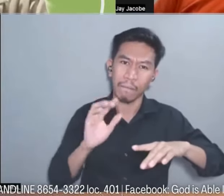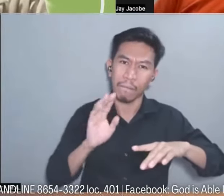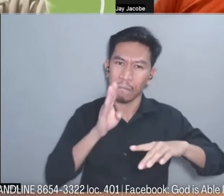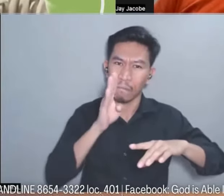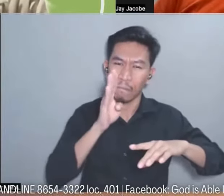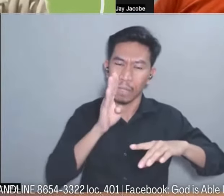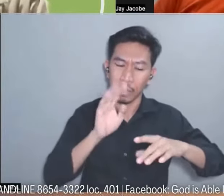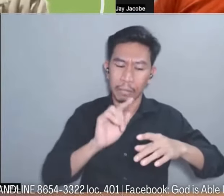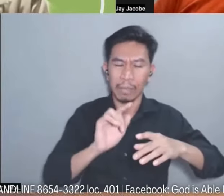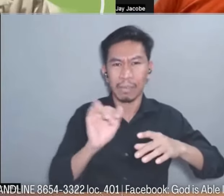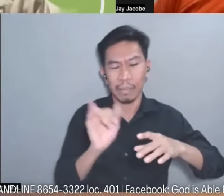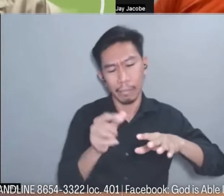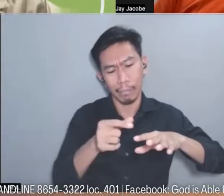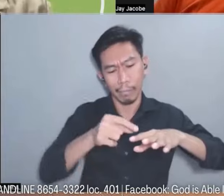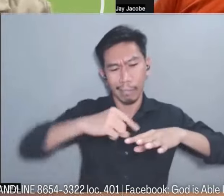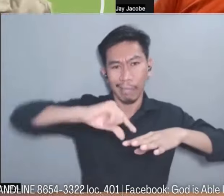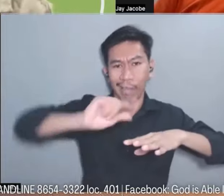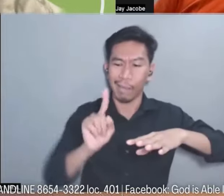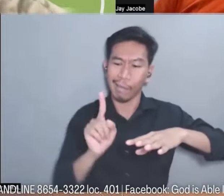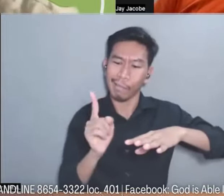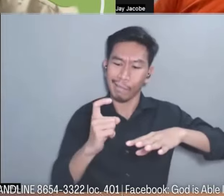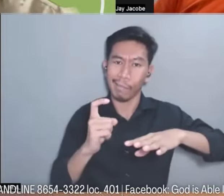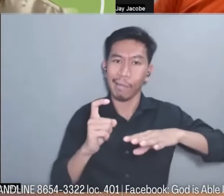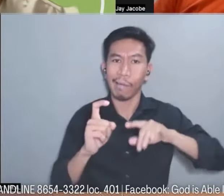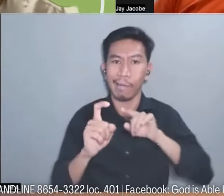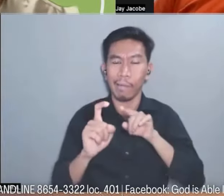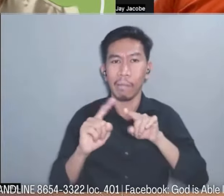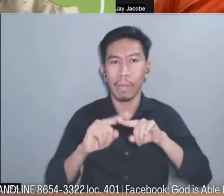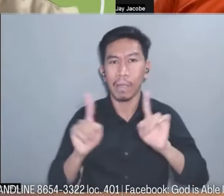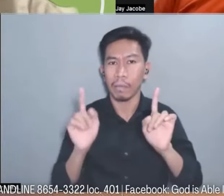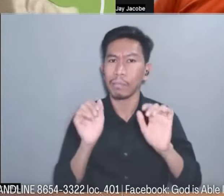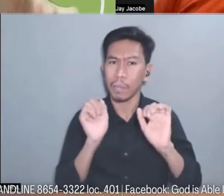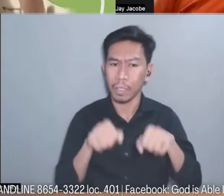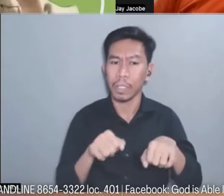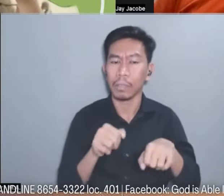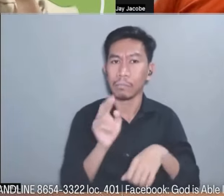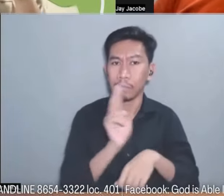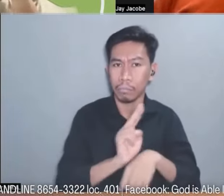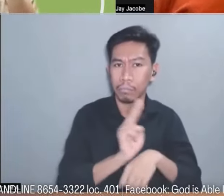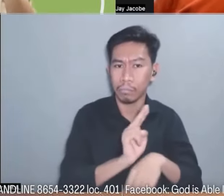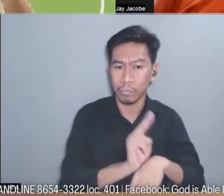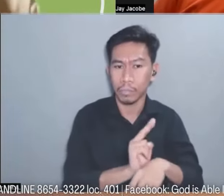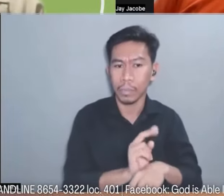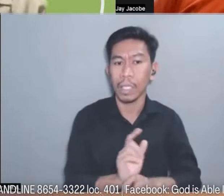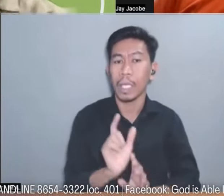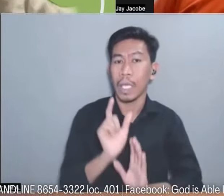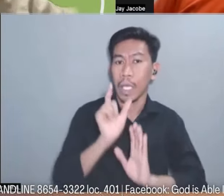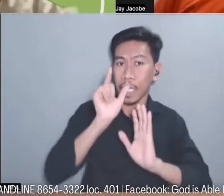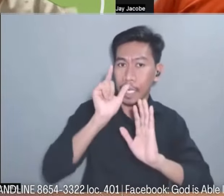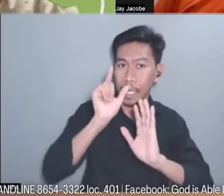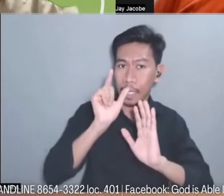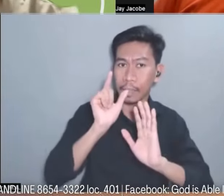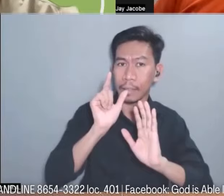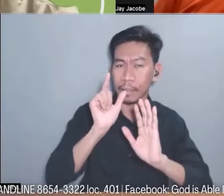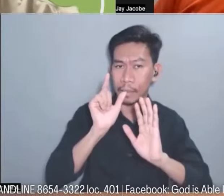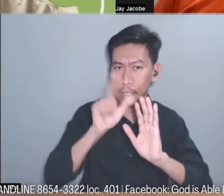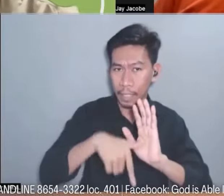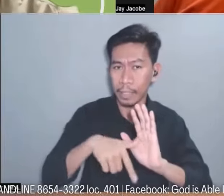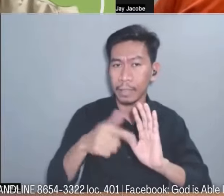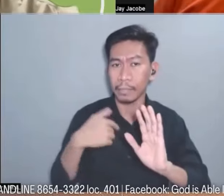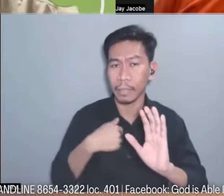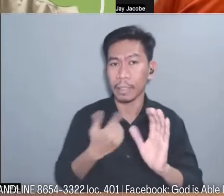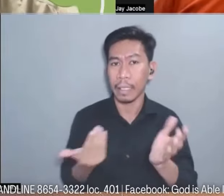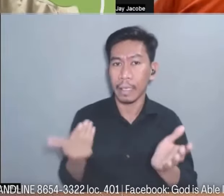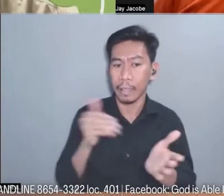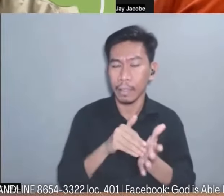po ay nagagamit po naman po nang walang operation. Until na nagtrabaho po ako ulit at bumalik po sa very